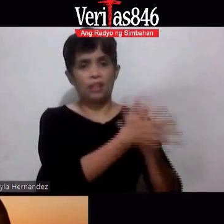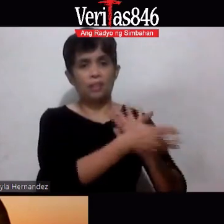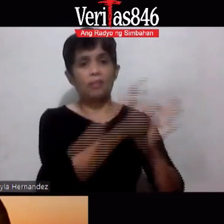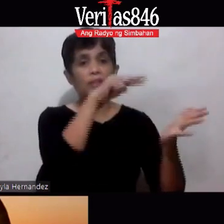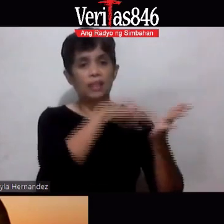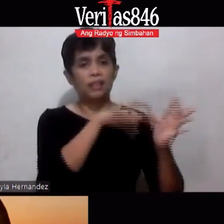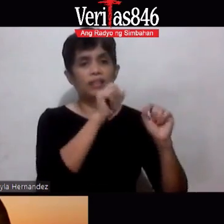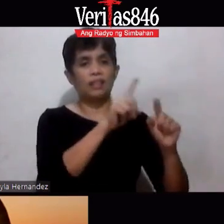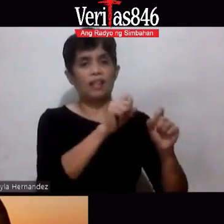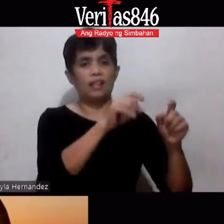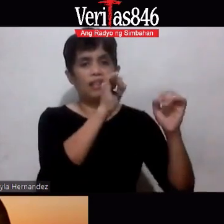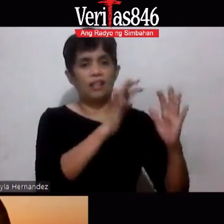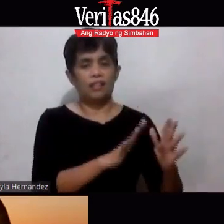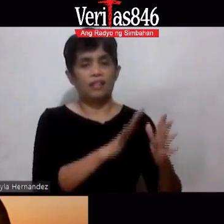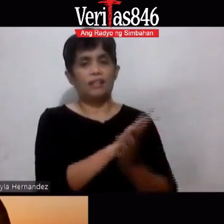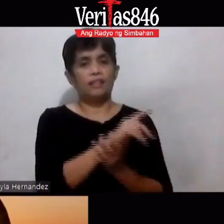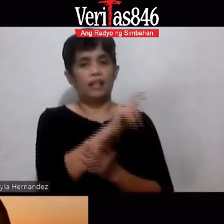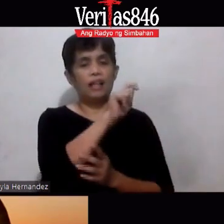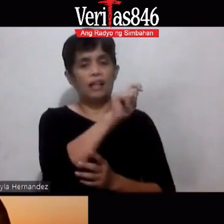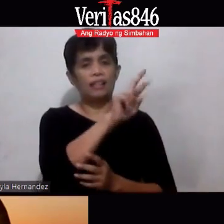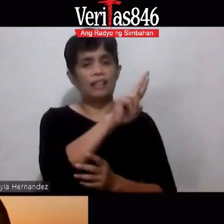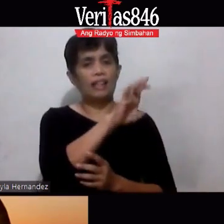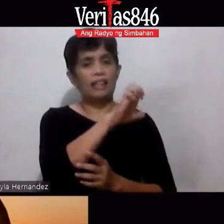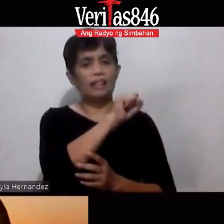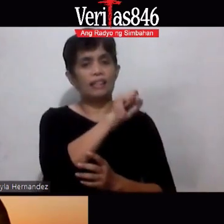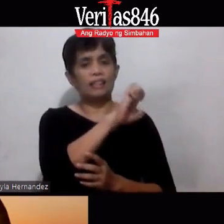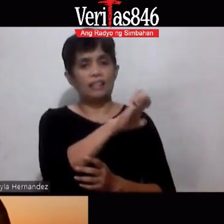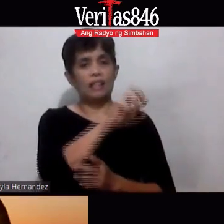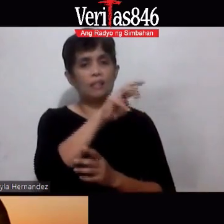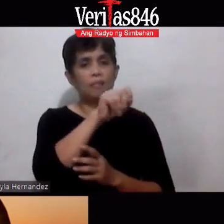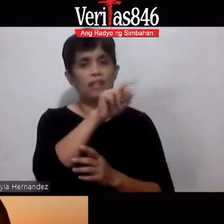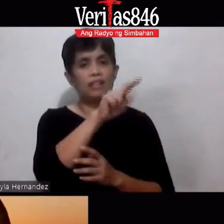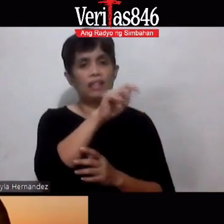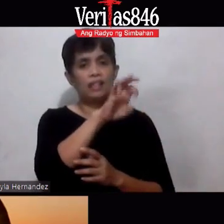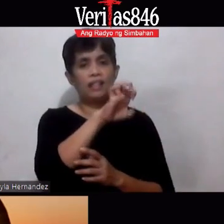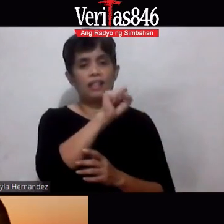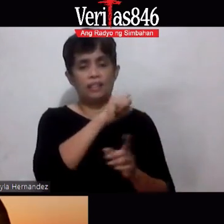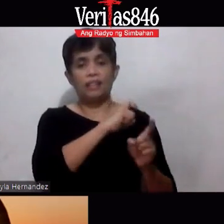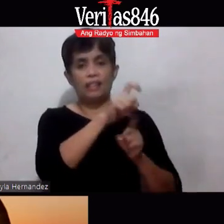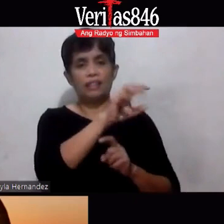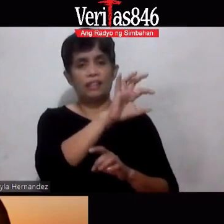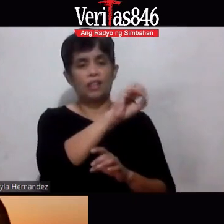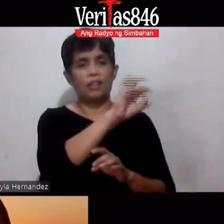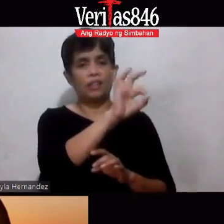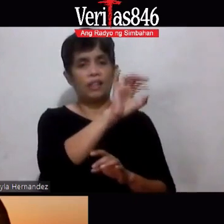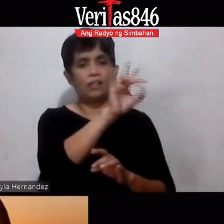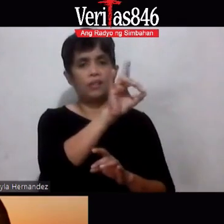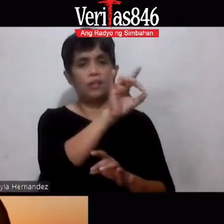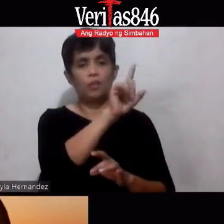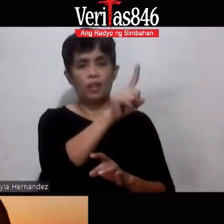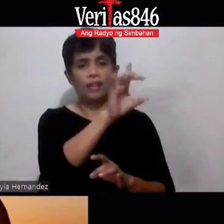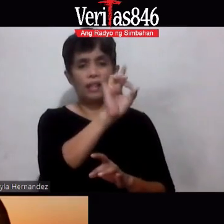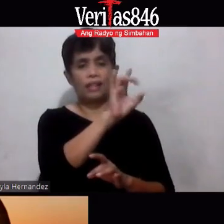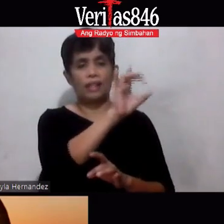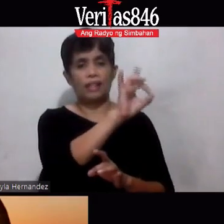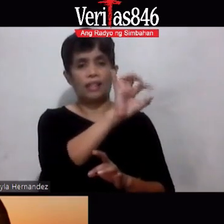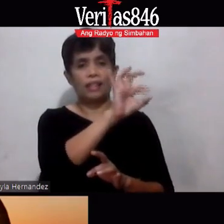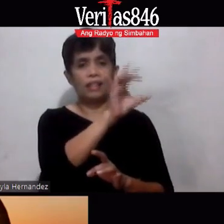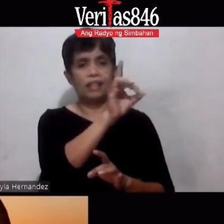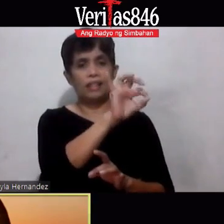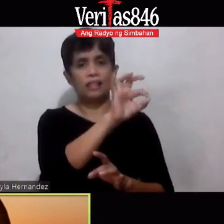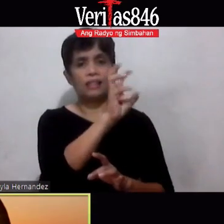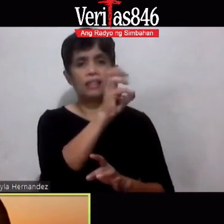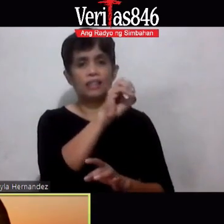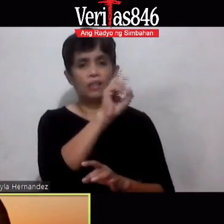niya maging reseller sa Trece Martires text niyo po ako sa 0918-8989601 yes sa ating pagbabalik